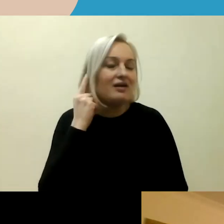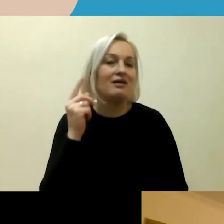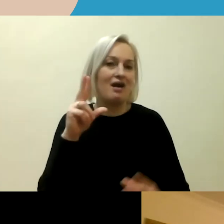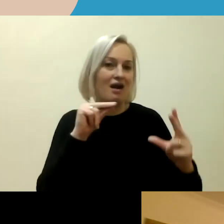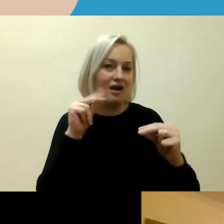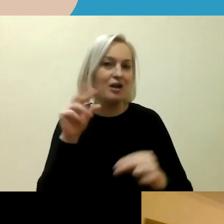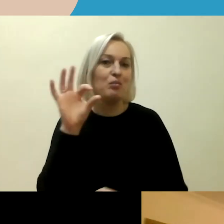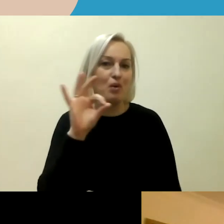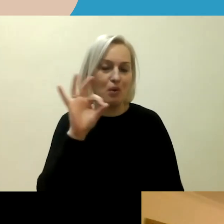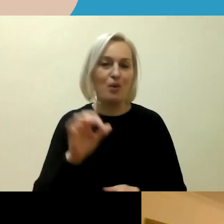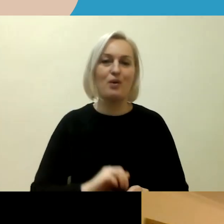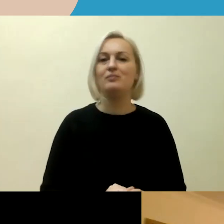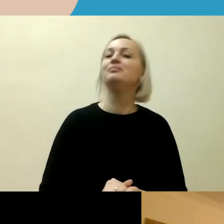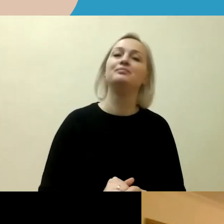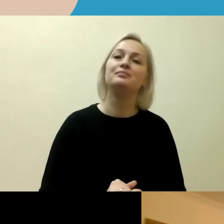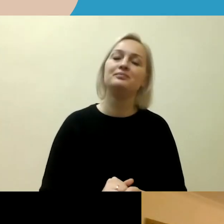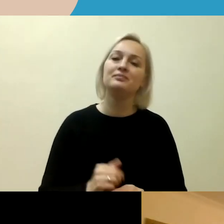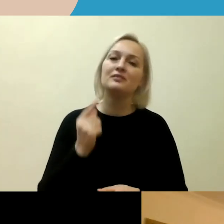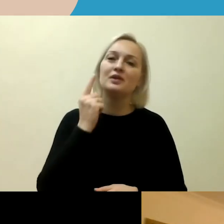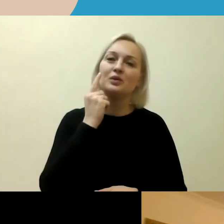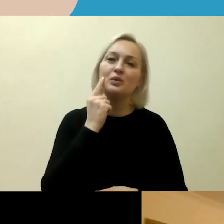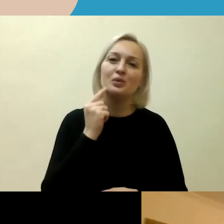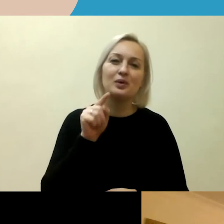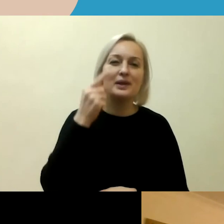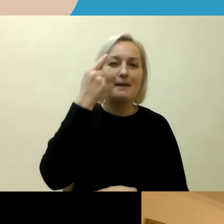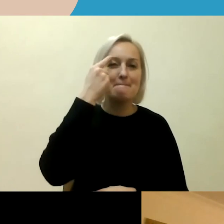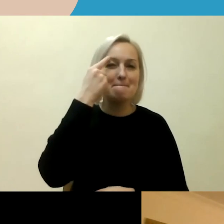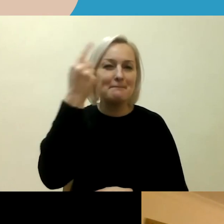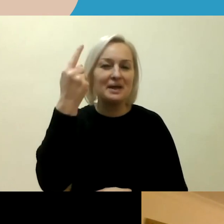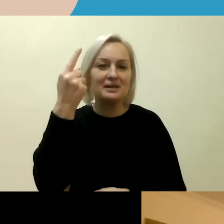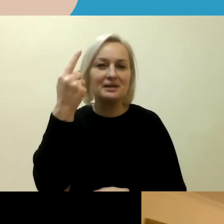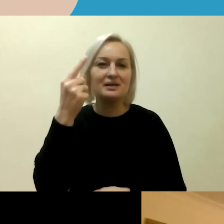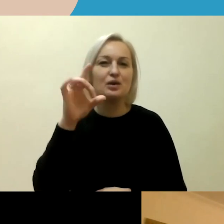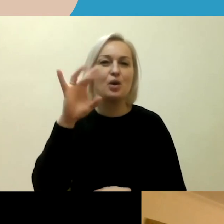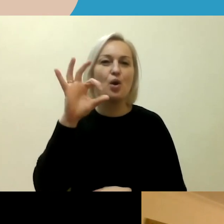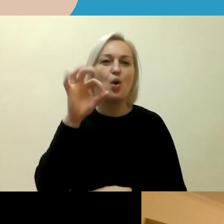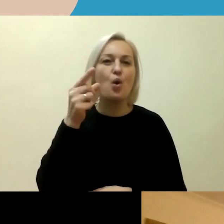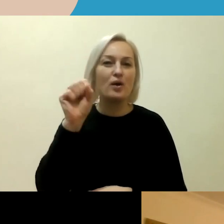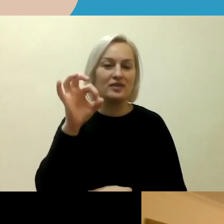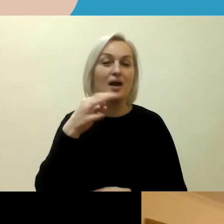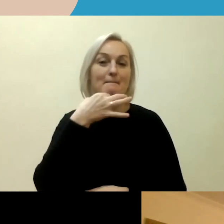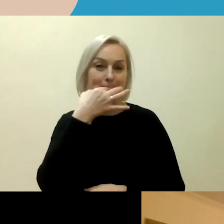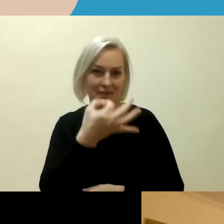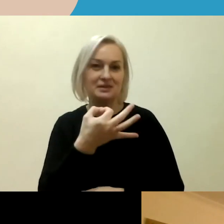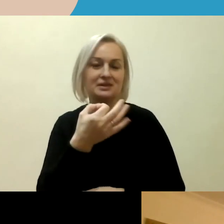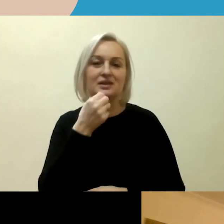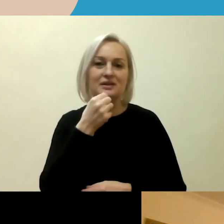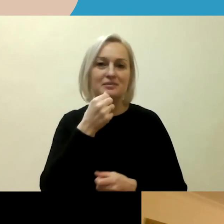Aš tik tai norėčiau dar šiek tiek pastiprinti tą mintį, kurią pasakė Goda. Kalbant apie tą